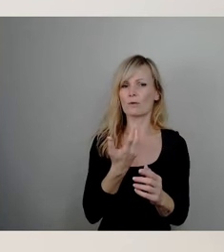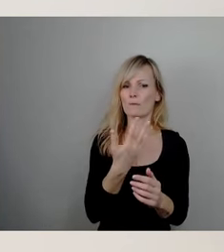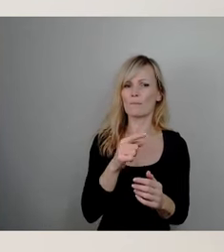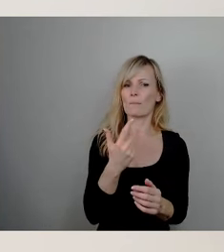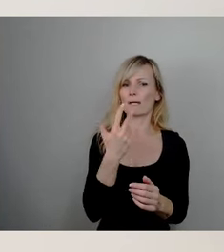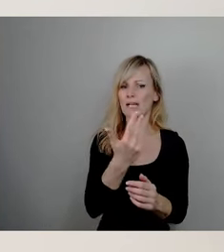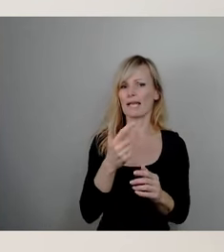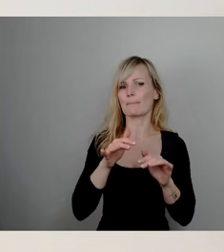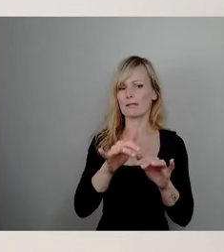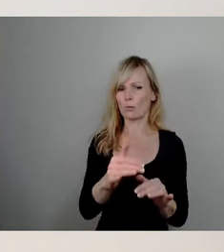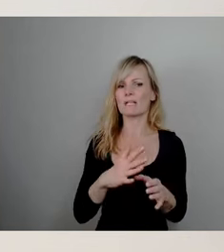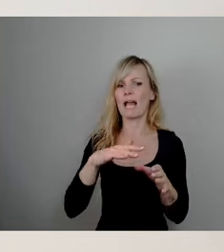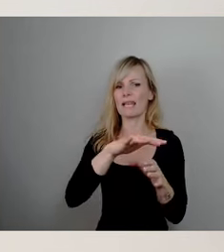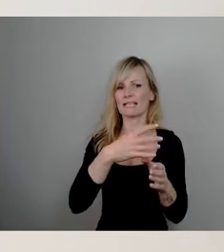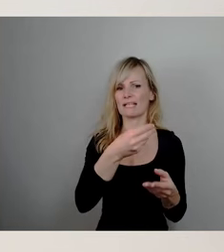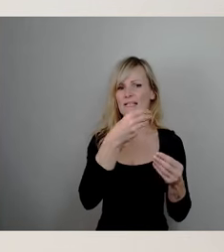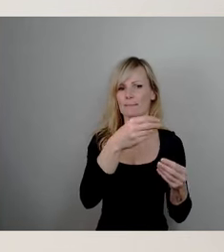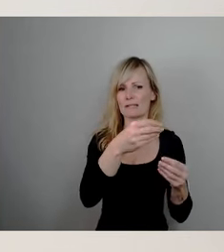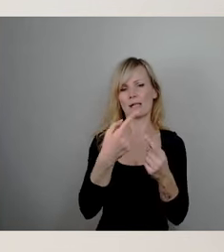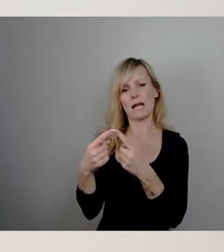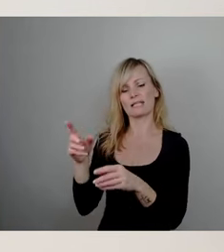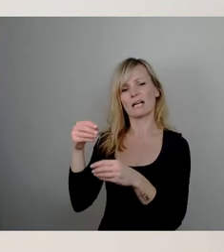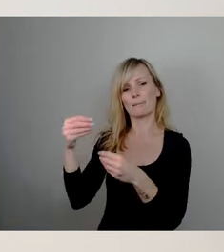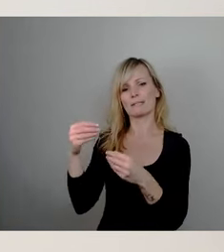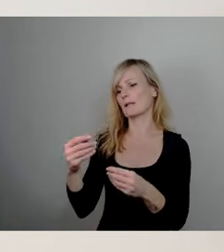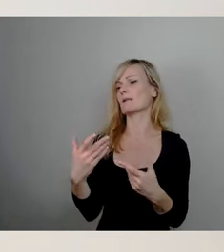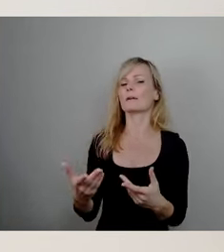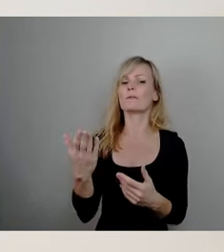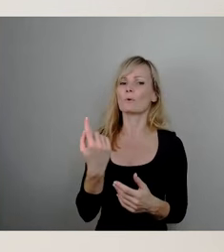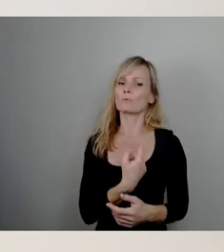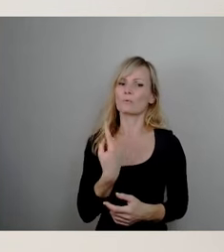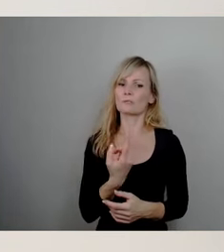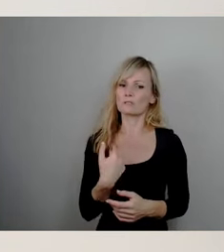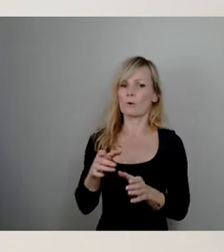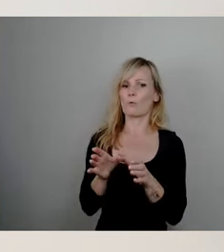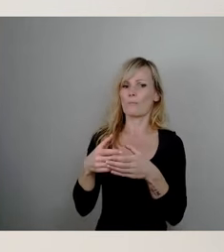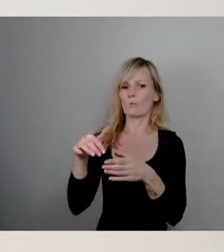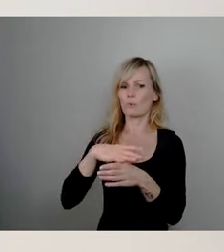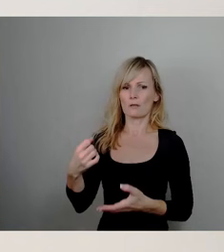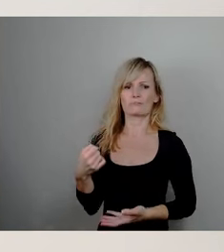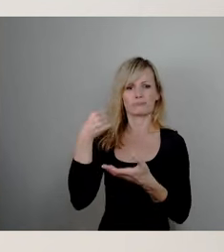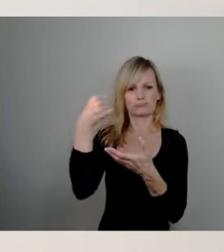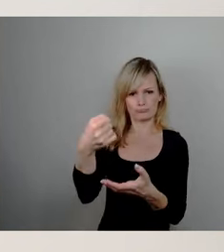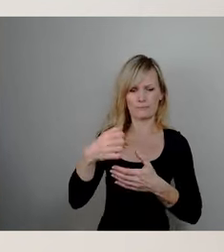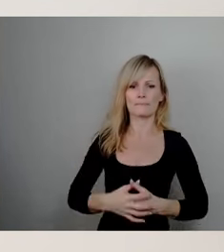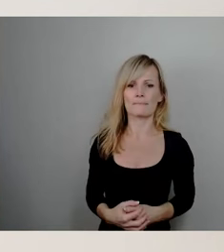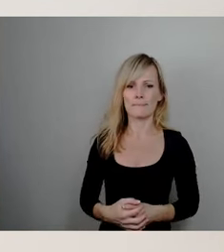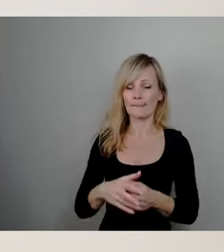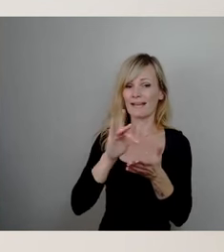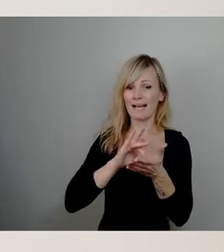Landesmitteln. Die anderen Mittel werden von uns als Kommune bereitgestellt. Rein kommunal